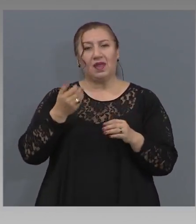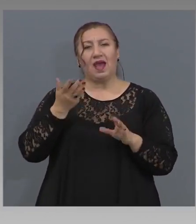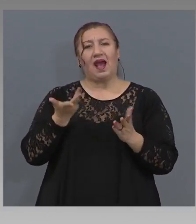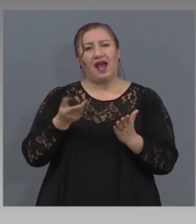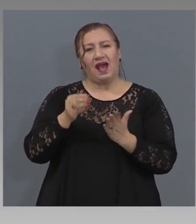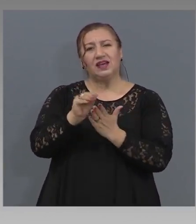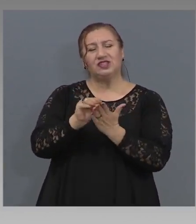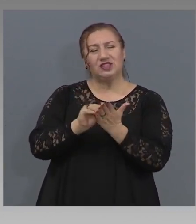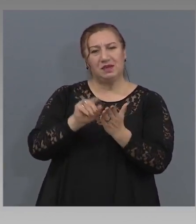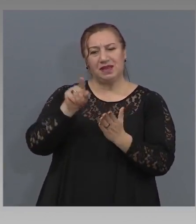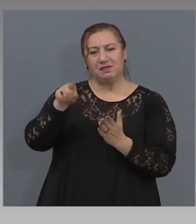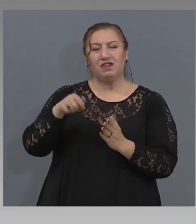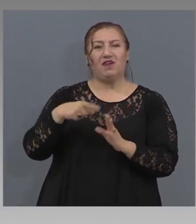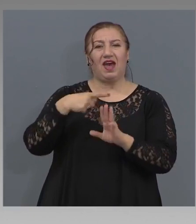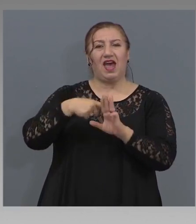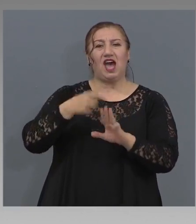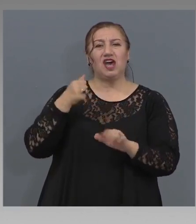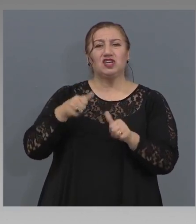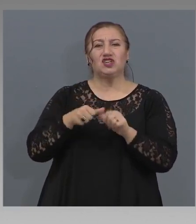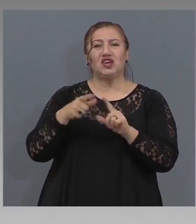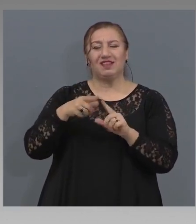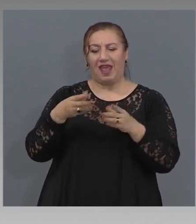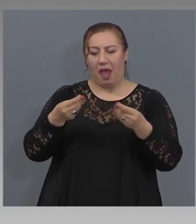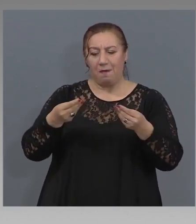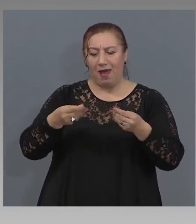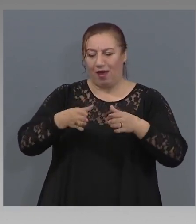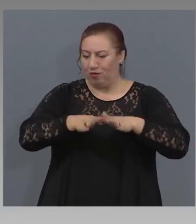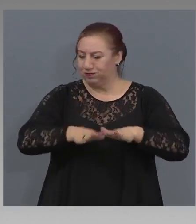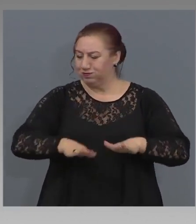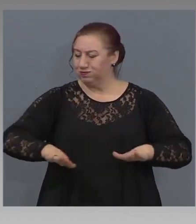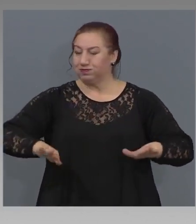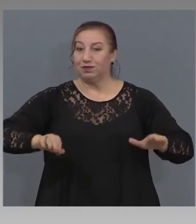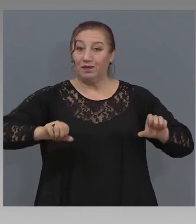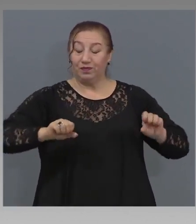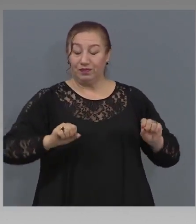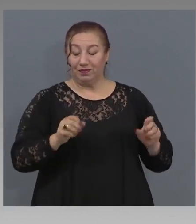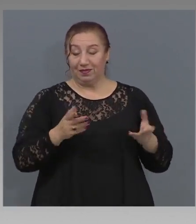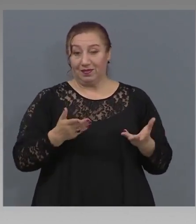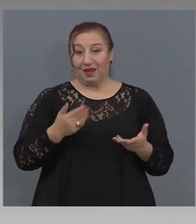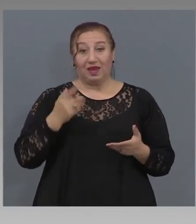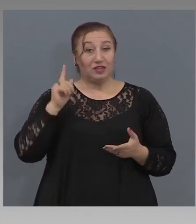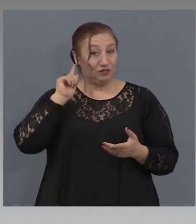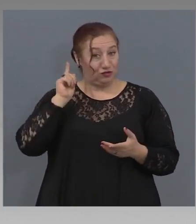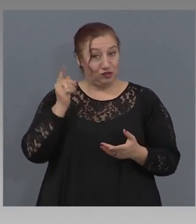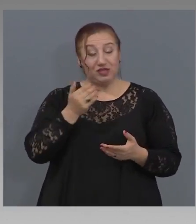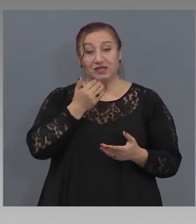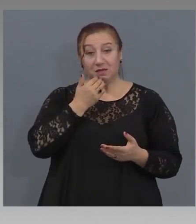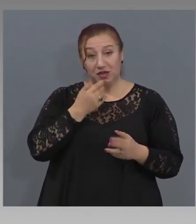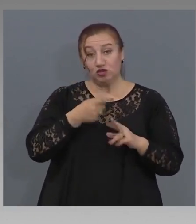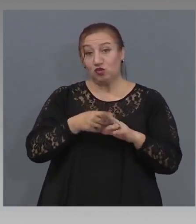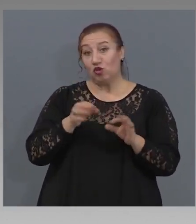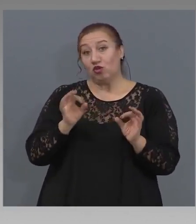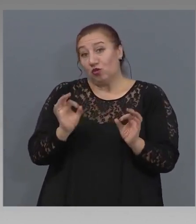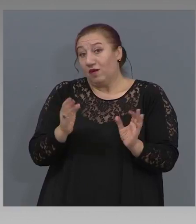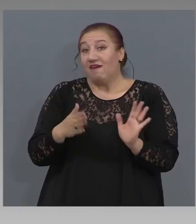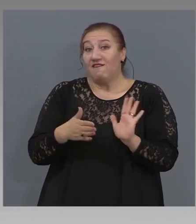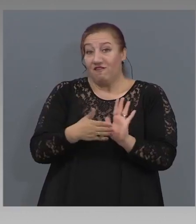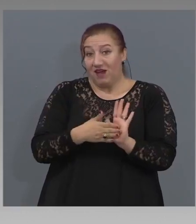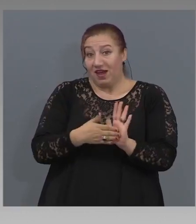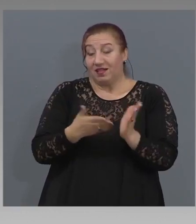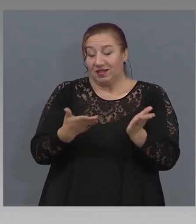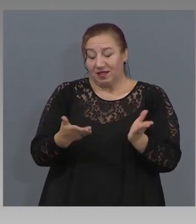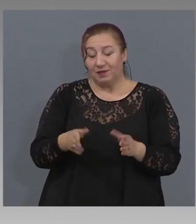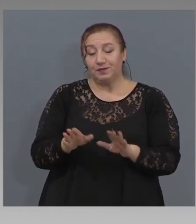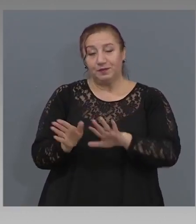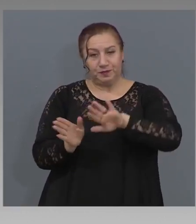това шалте, защото, разбирате ли, може да звучи смехно, е факт. И втория ми въпрос е към вас, господин